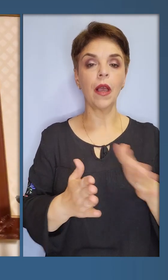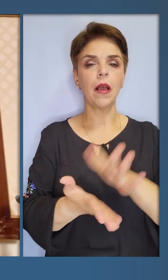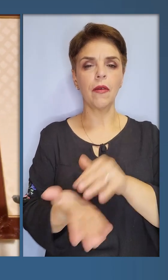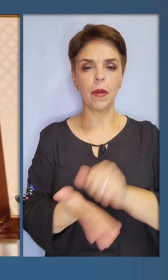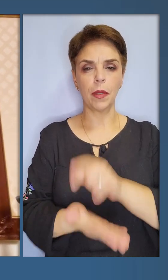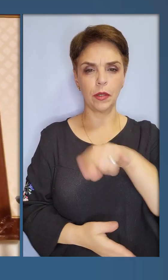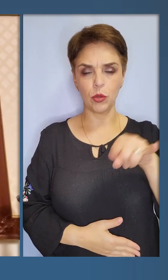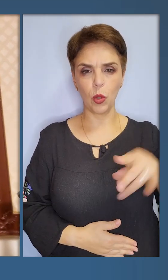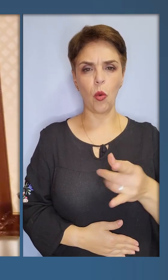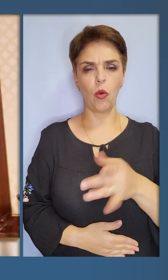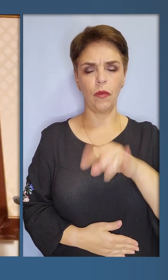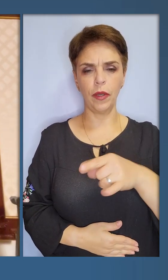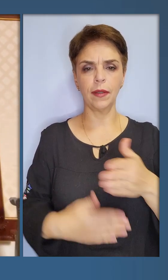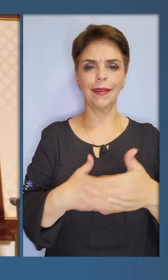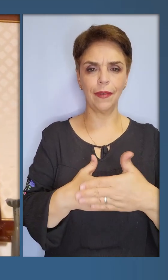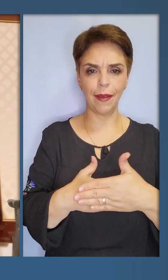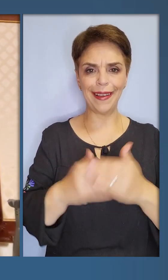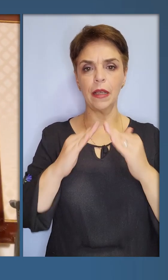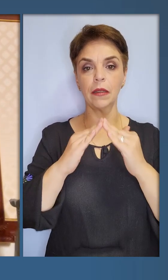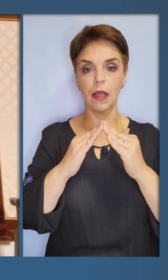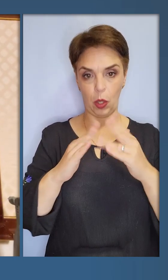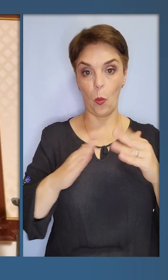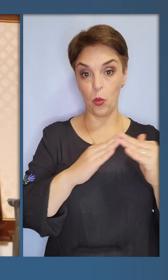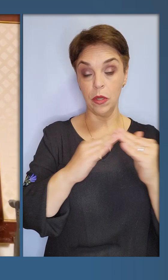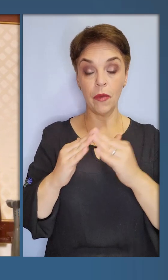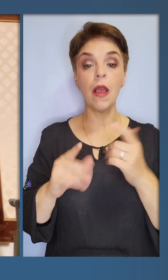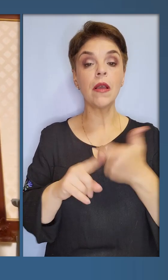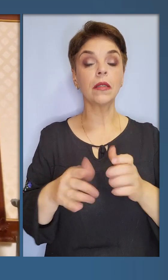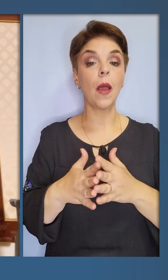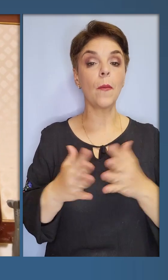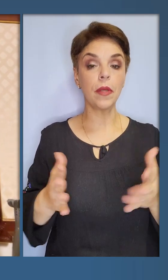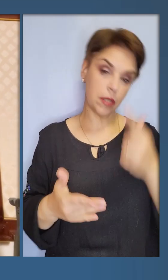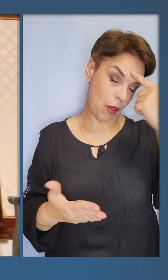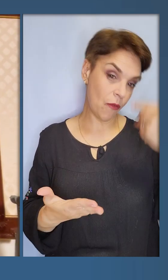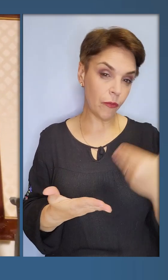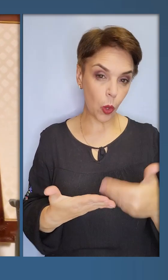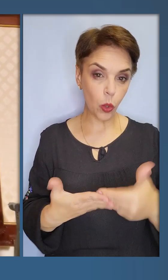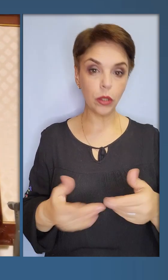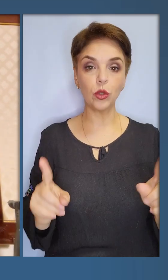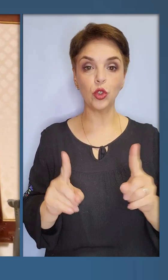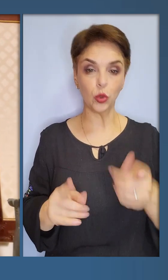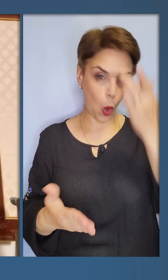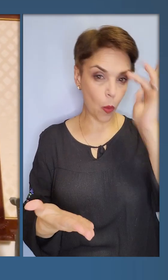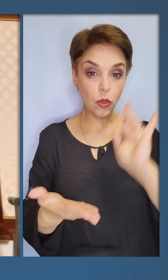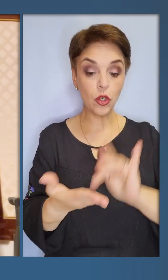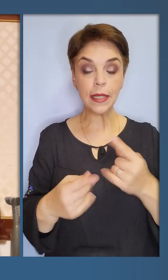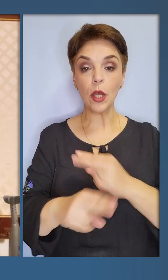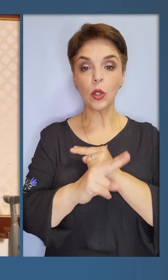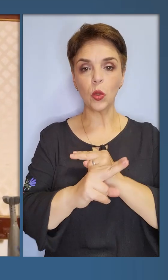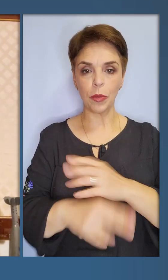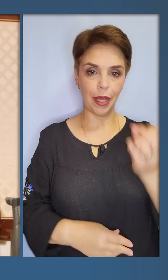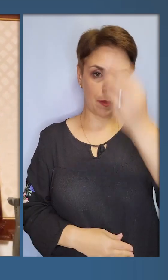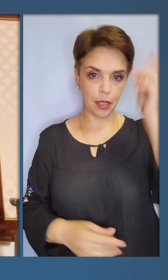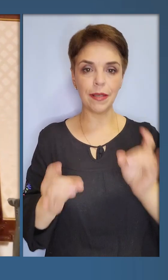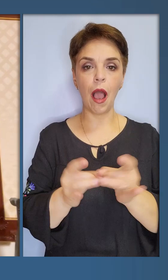Вибито скло у вікнах, двері, дахи будівель. Найбільш вірогідно, що мішенню для цих дронів